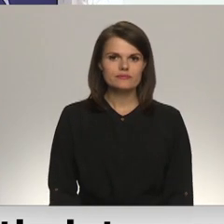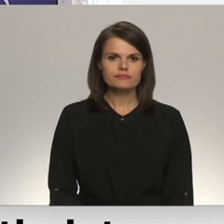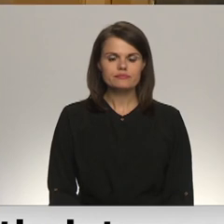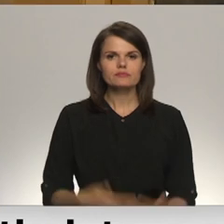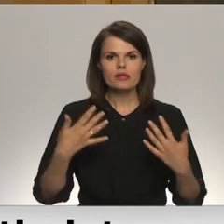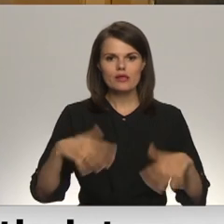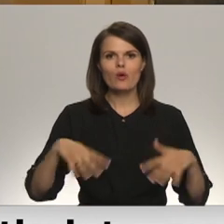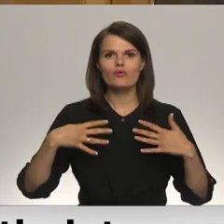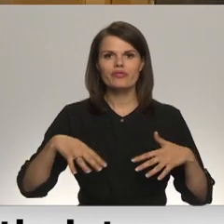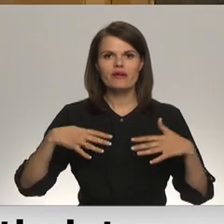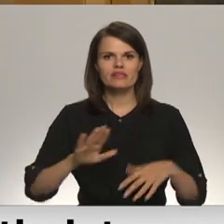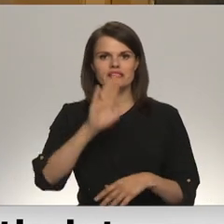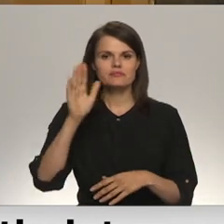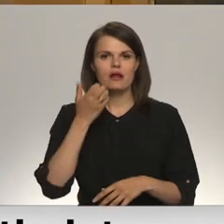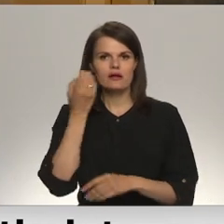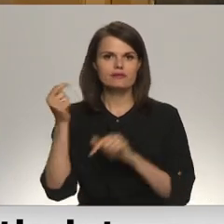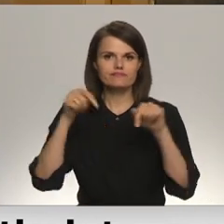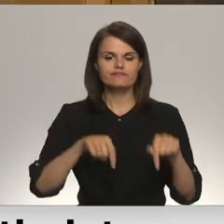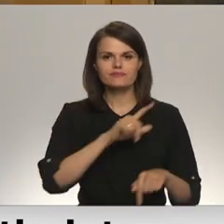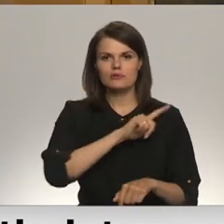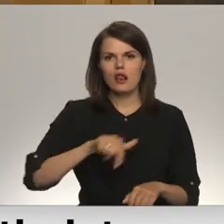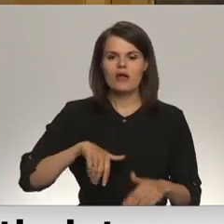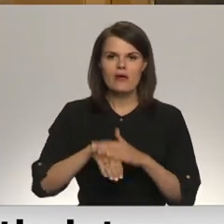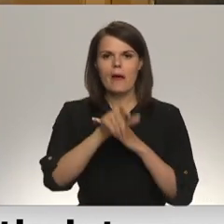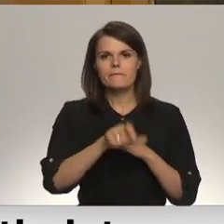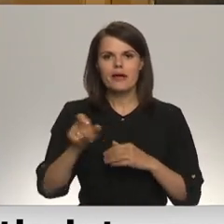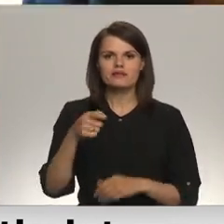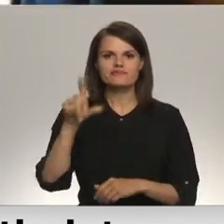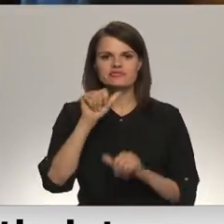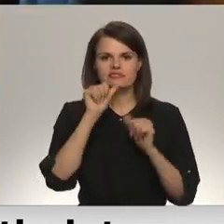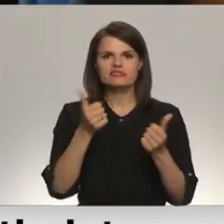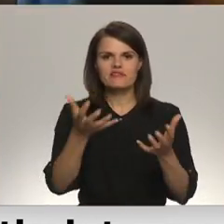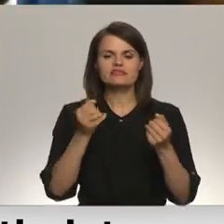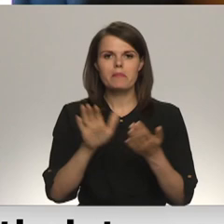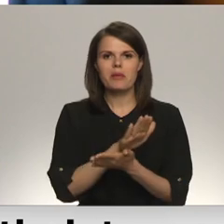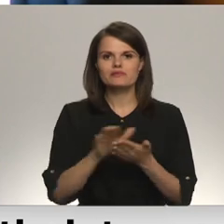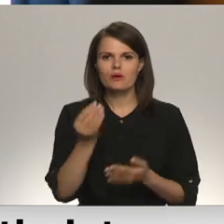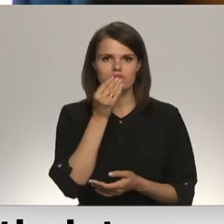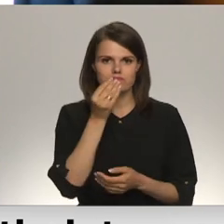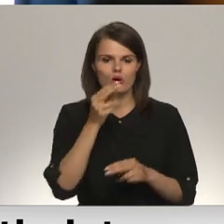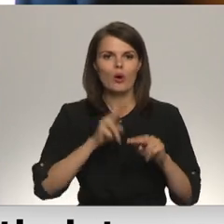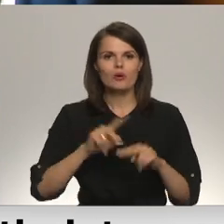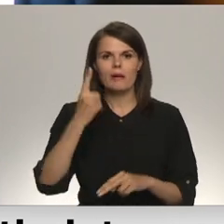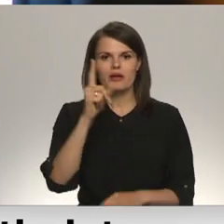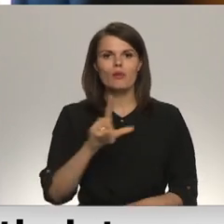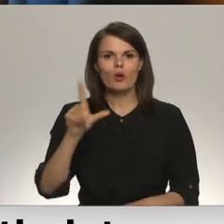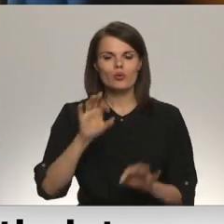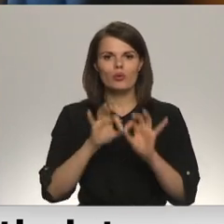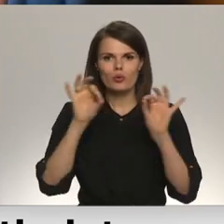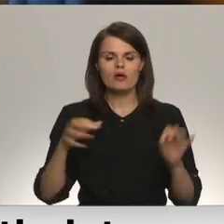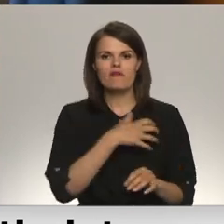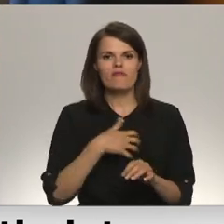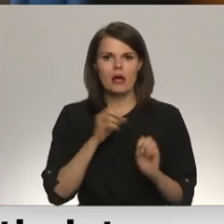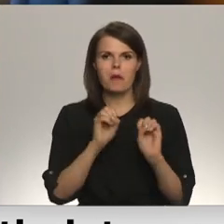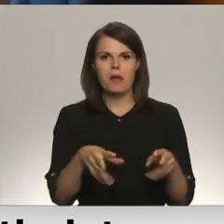Apritot 90 dienām kopš ierašanās Latvijā, bēgļi vairs nevarēs saņemt bezmaksa sēdināšanu, un no 1. jūliju būs jālistāja